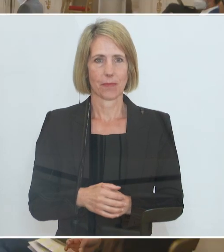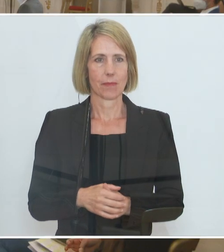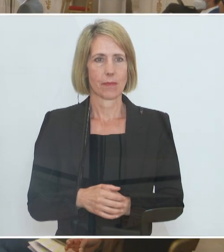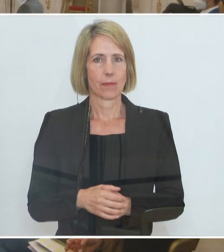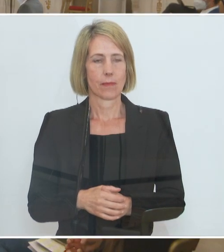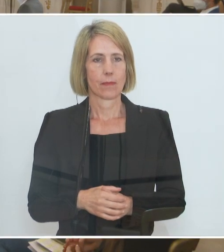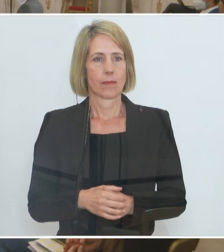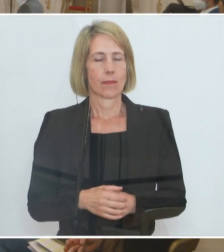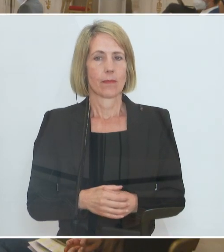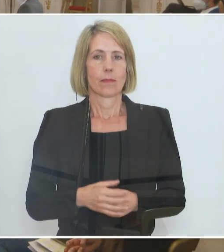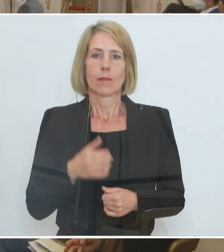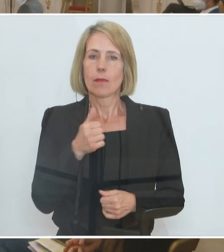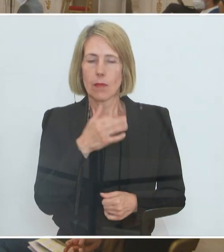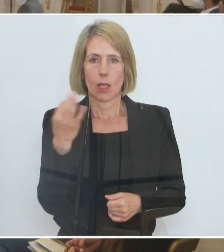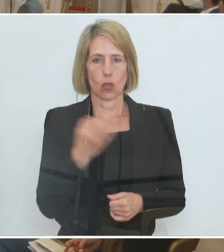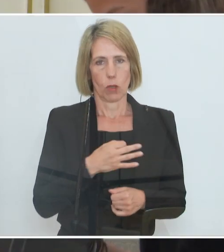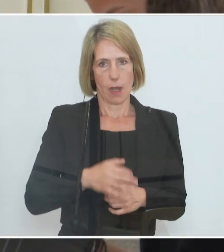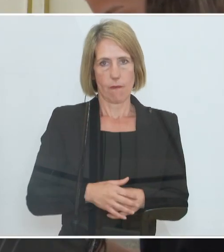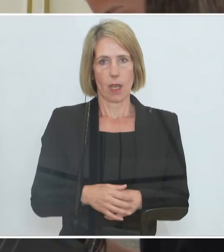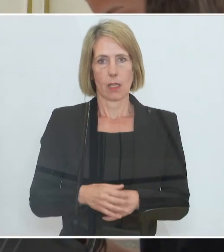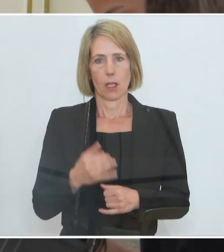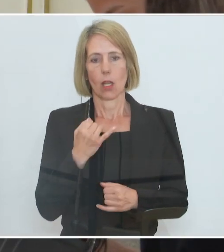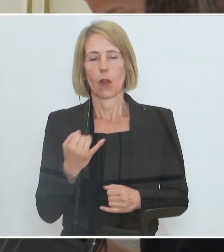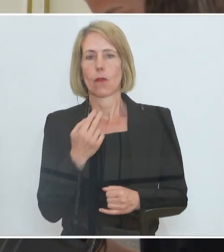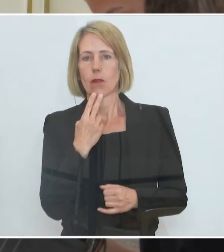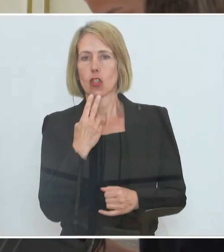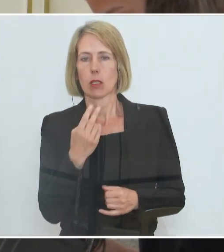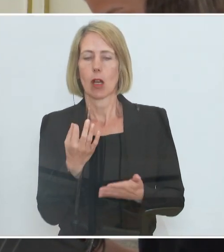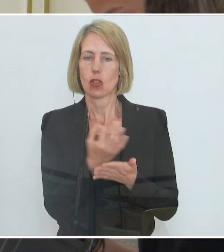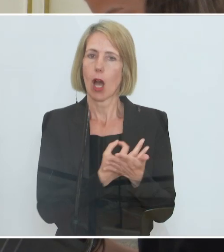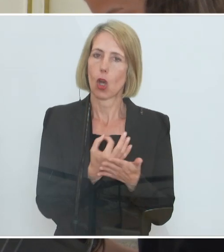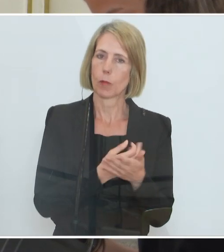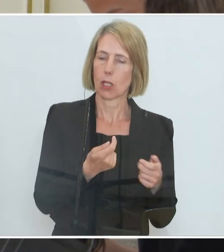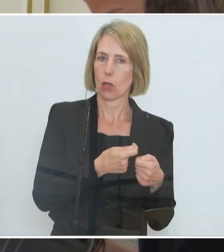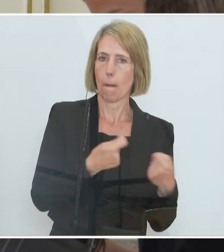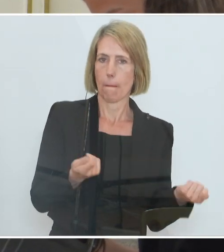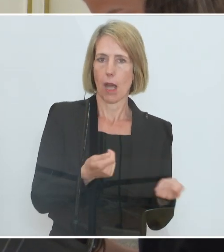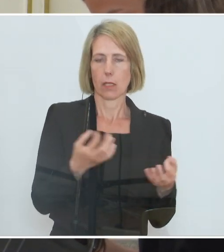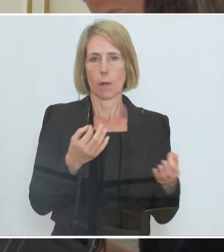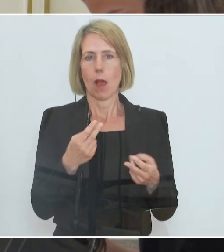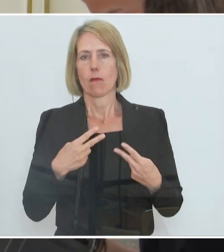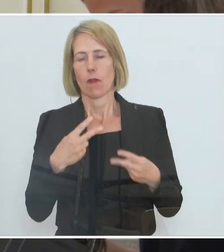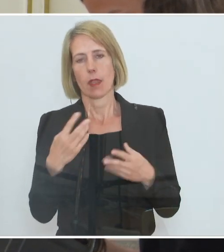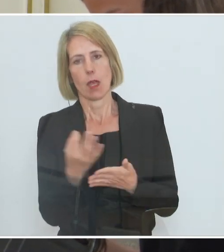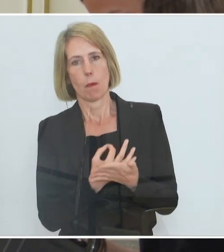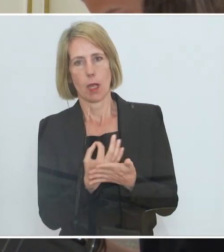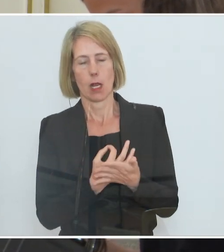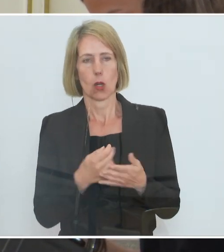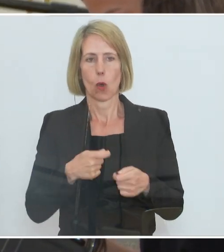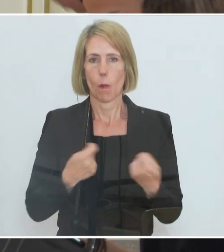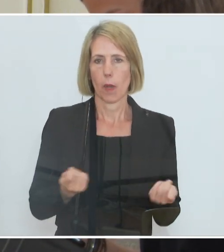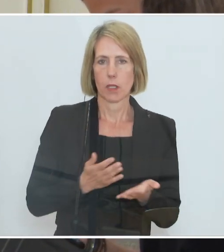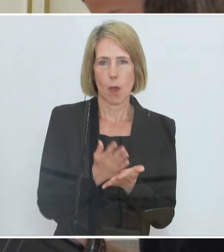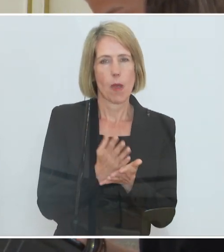Herr Karabatschek. Danke. Noch eine Frage. Wie schaut es mit Weiterbildungs oder Ausbildungsmaßnahmen während der Kurzarbeit an? Wie wird das gefördert oder wie ist das vorgesehen?